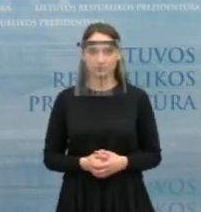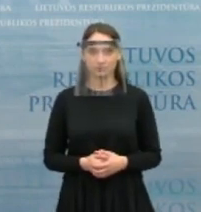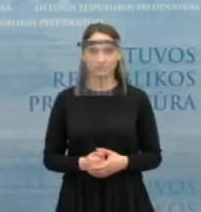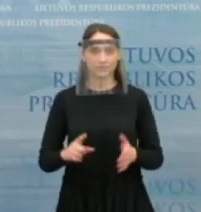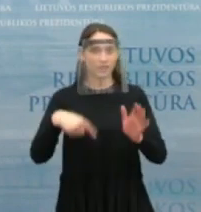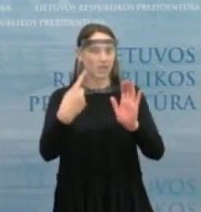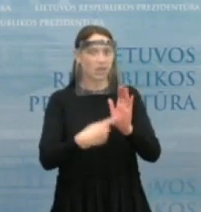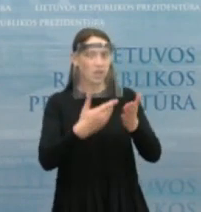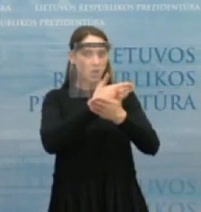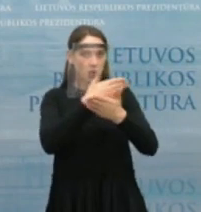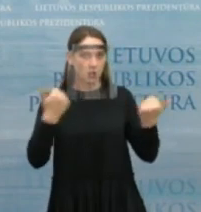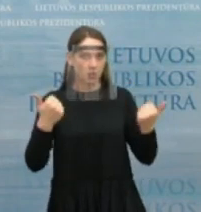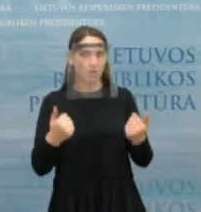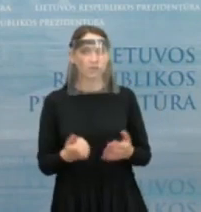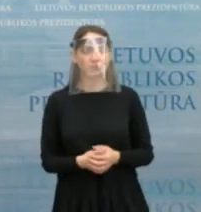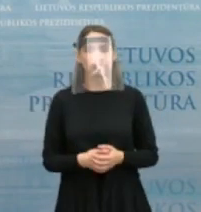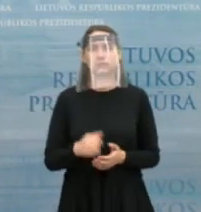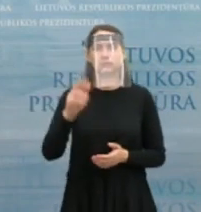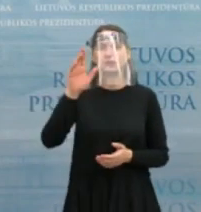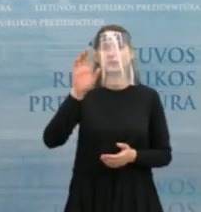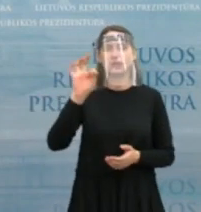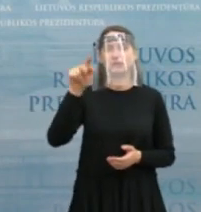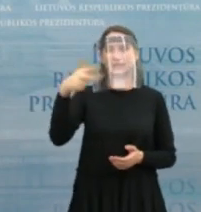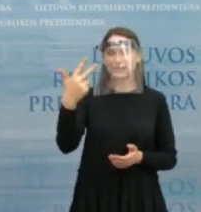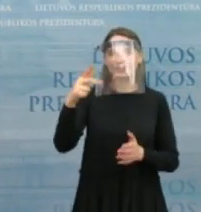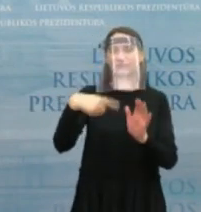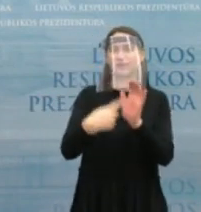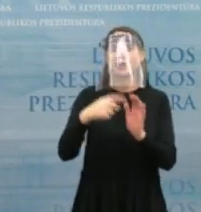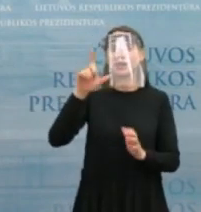Nematau, pakiltų ranką. Na, štai, Lina Brazauskinė, TV3LT. Prašau, Lina.